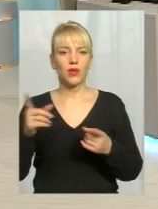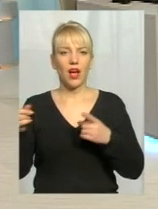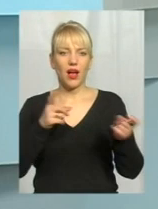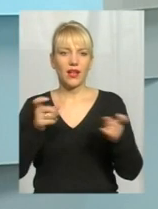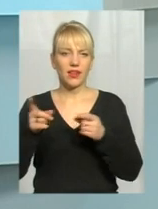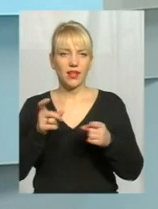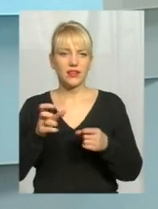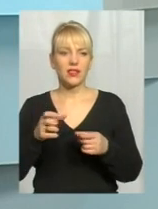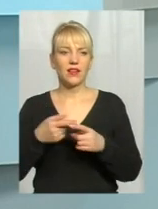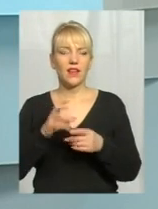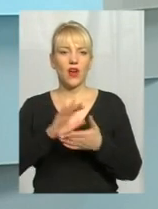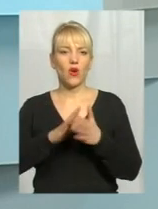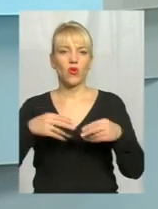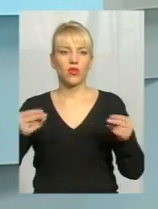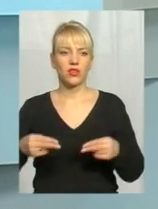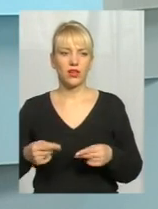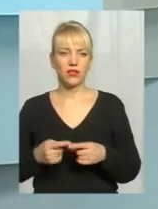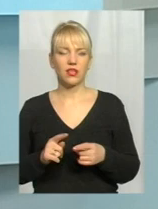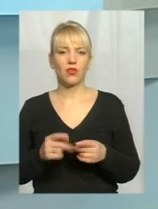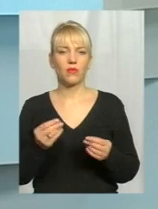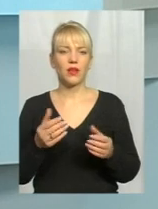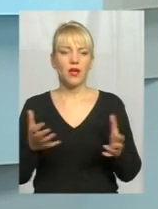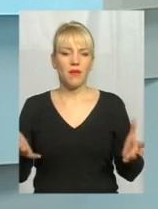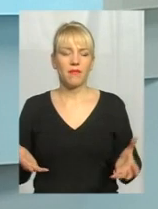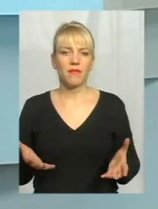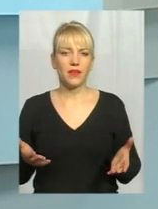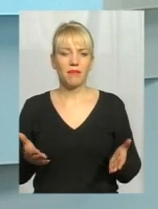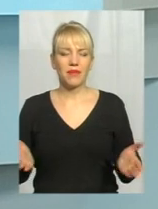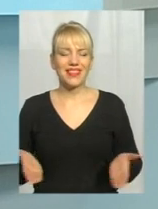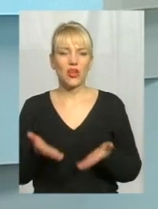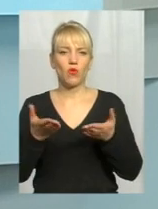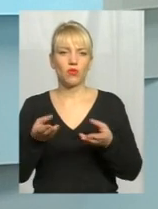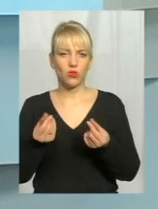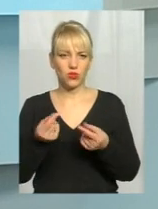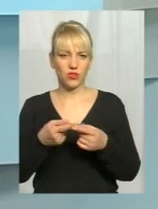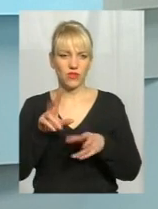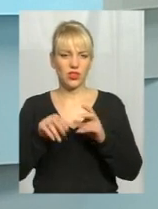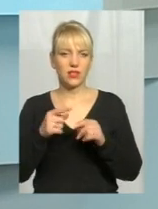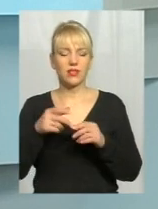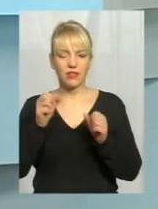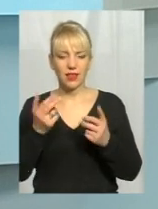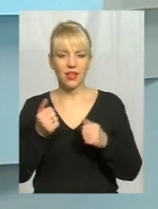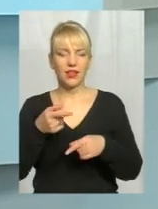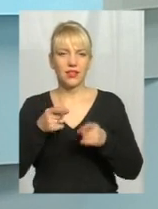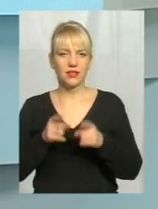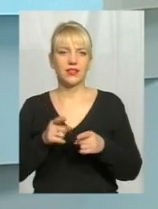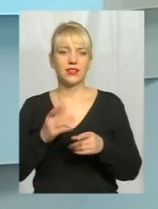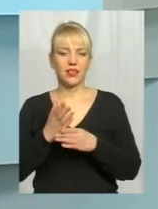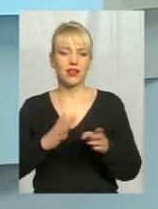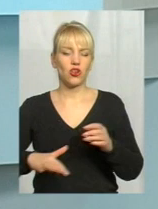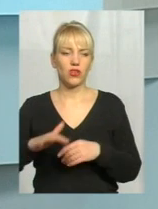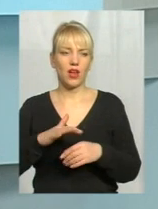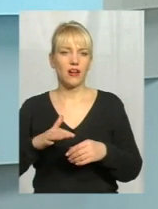називаємо, в них просто народі, як підйомні гроші. Дійсно, деякі територіальні громади приймали ці такі кошти в залучення.